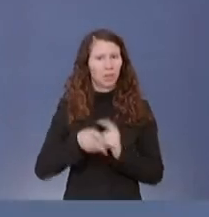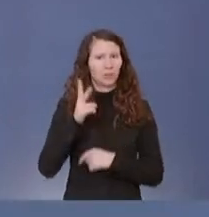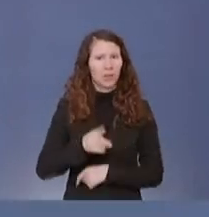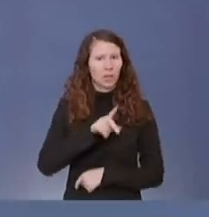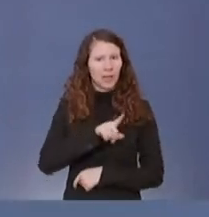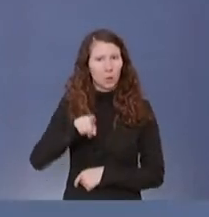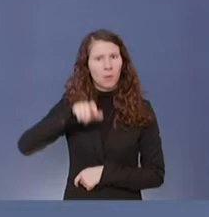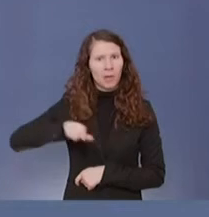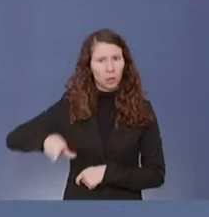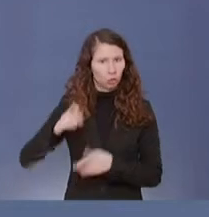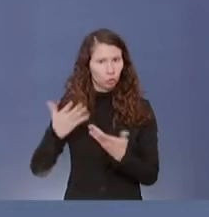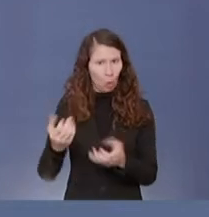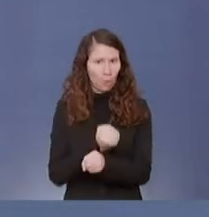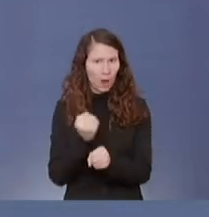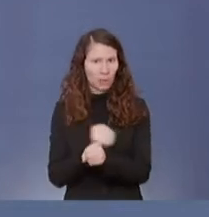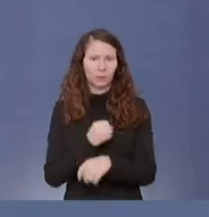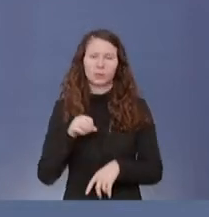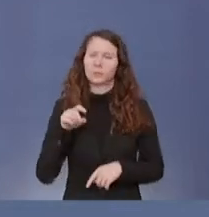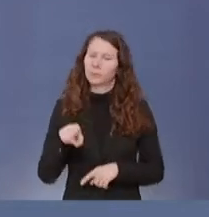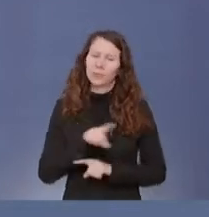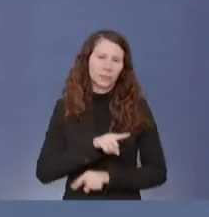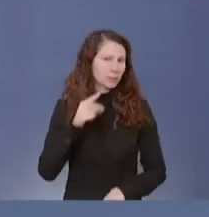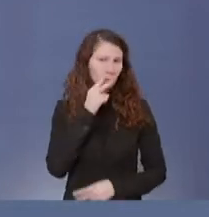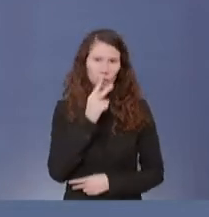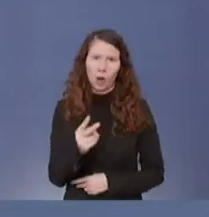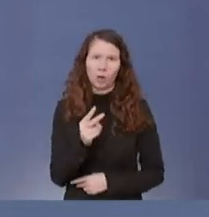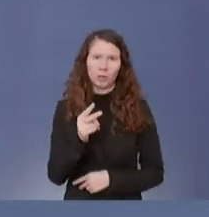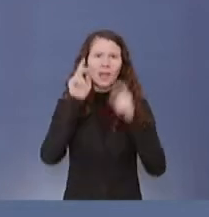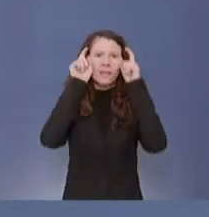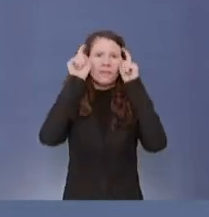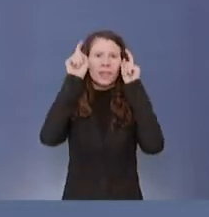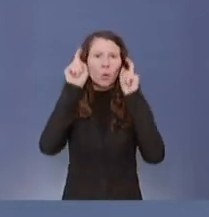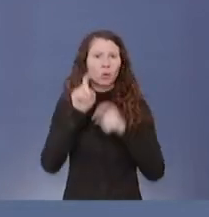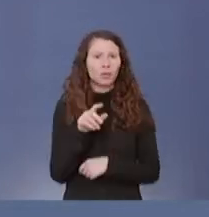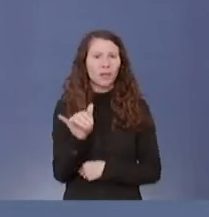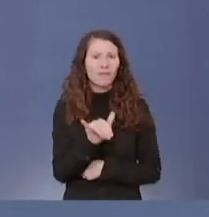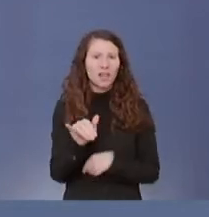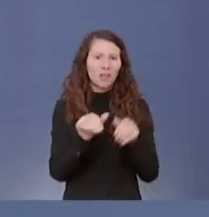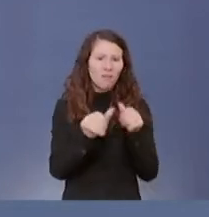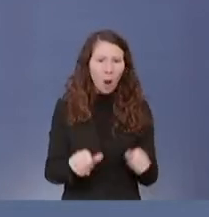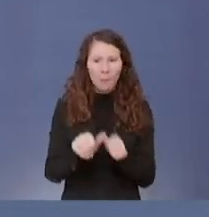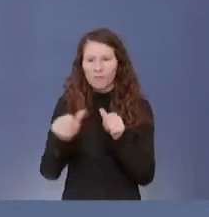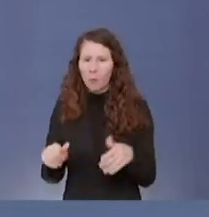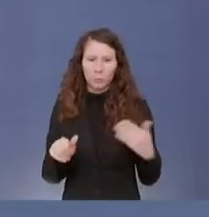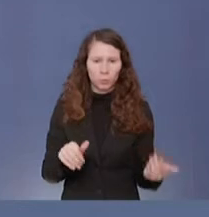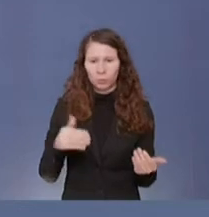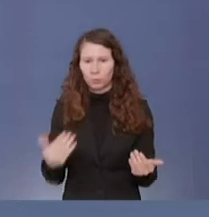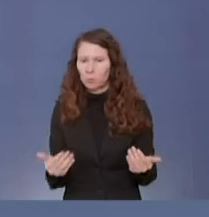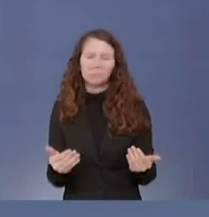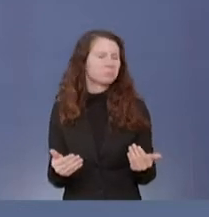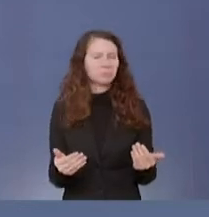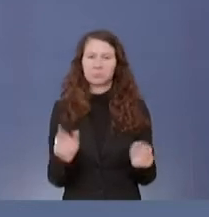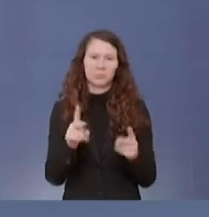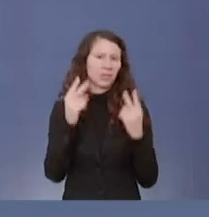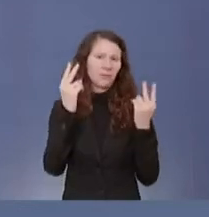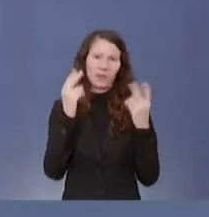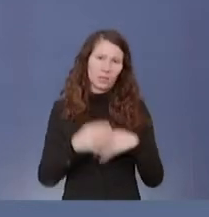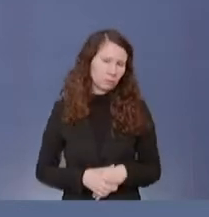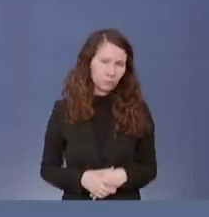natürlich nicht nach der Variante des Virus. Und es geht immer darum, dass derjenige, der einen positiven Test